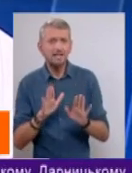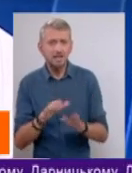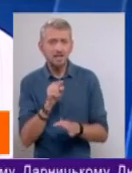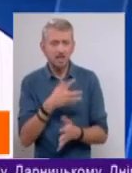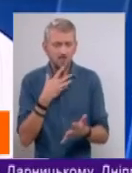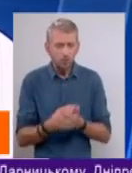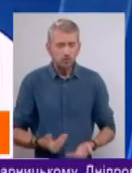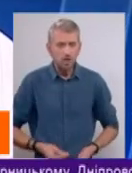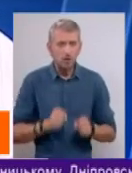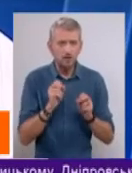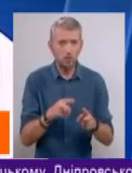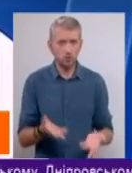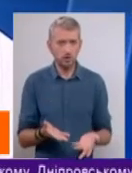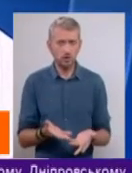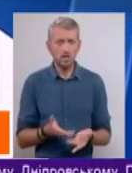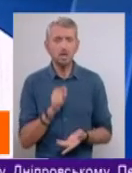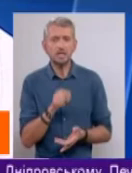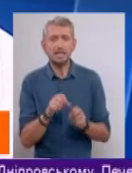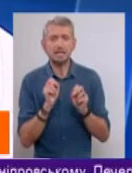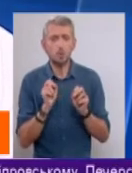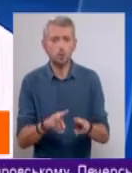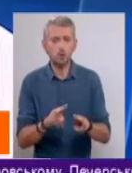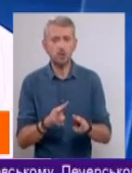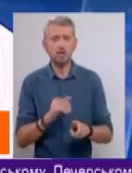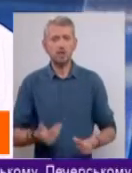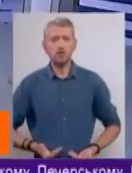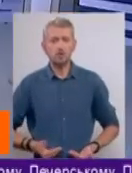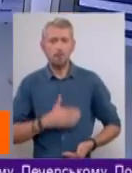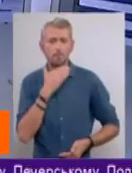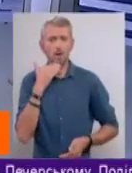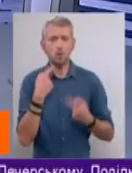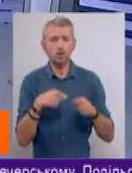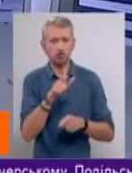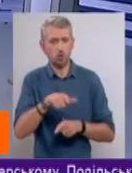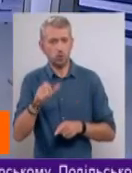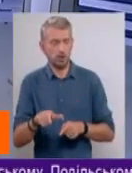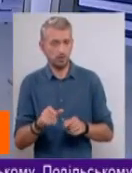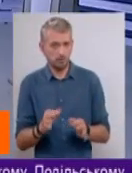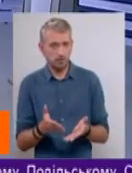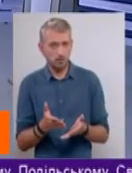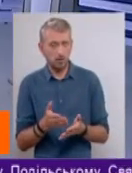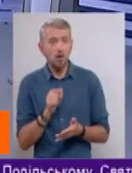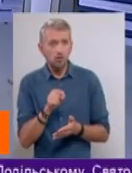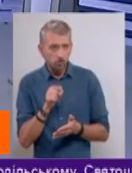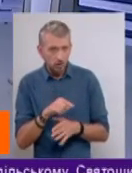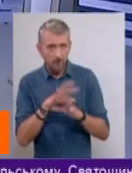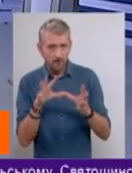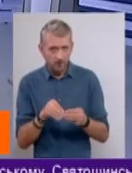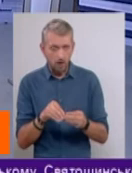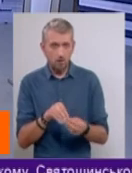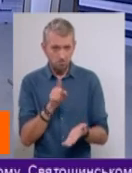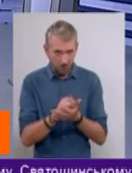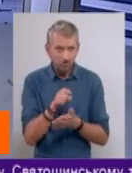своїм життям ризикуєш. Це ти ризикуєш і життям багатьох інших людей. Чи маєш ти взагалі це